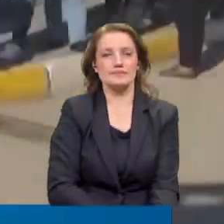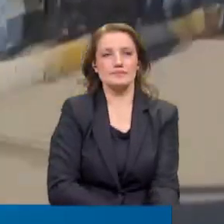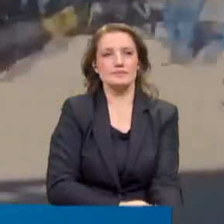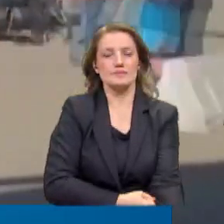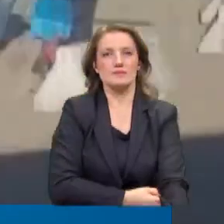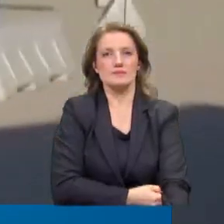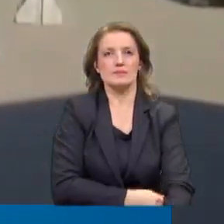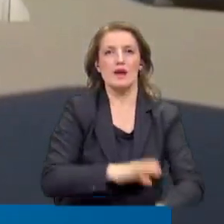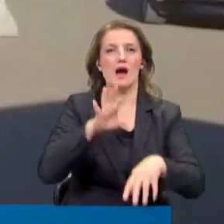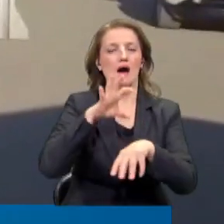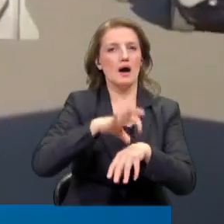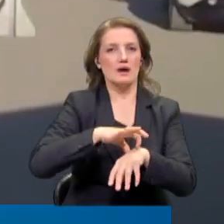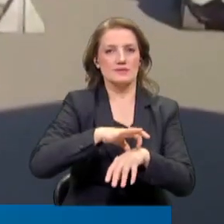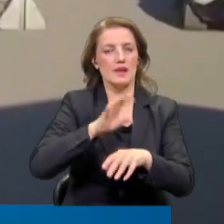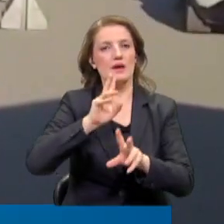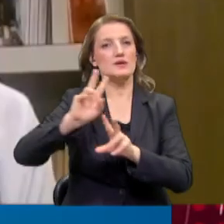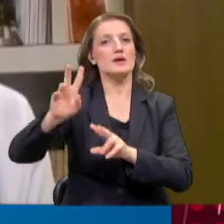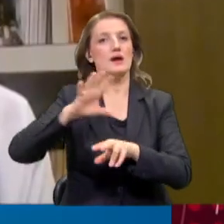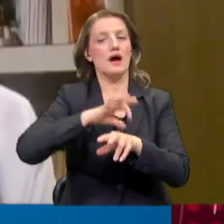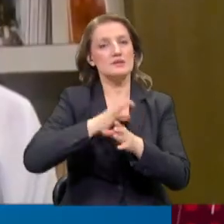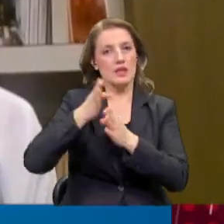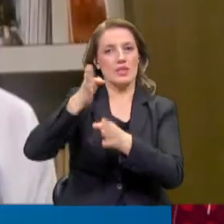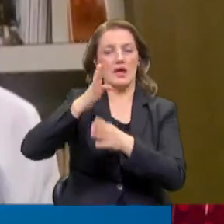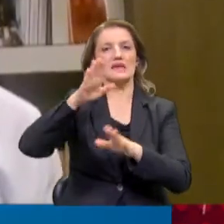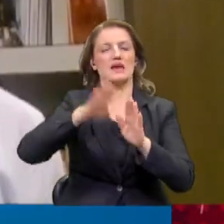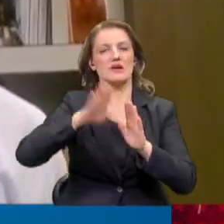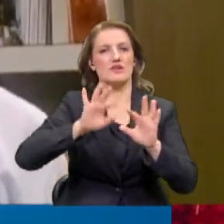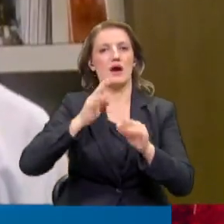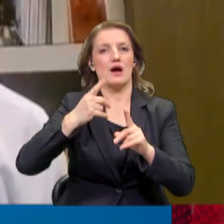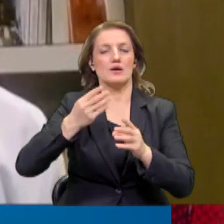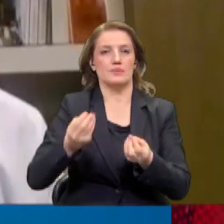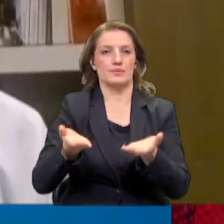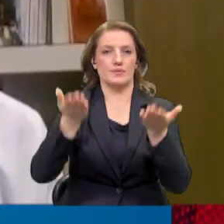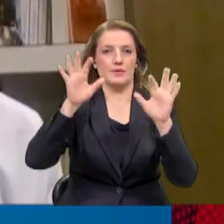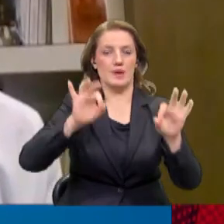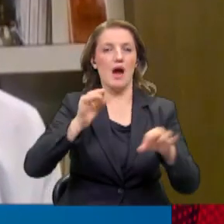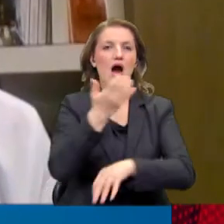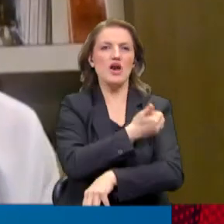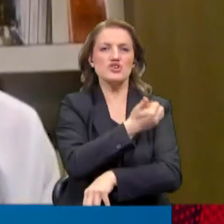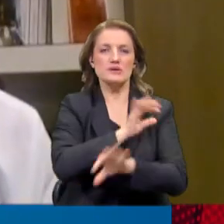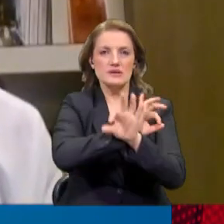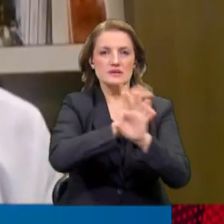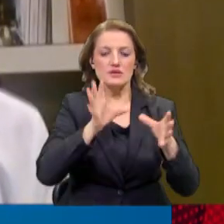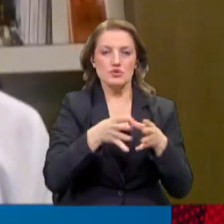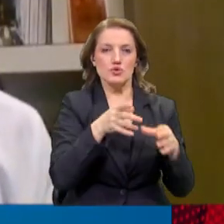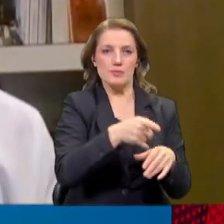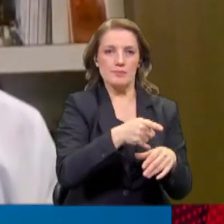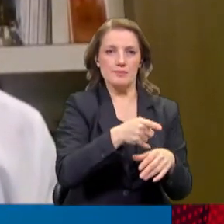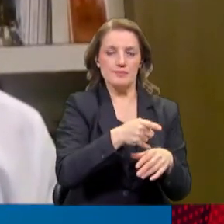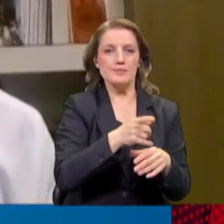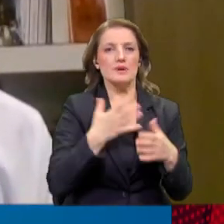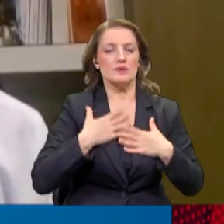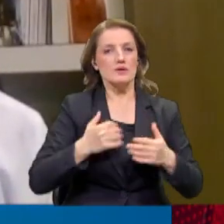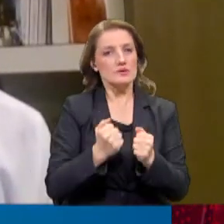Hastaneye yatışlar yavaş yavaş artmaya başladı. Özellikle aşısız grupta veya bağışıklığı yeterli olmayan grupta gerçekten